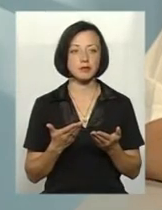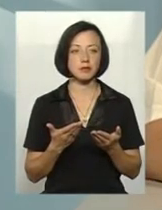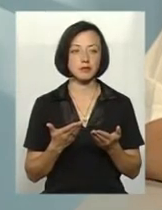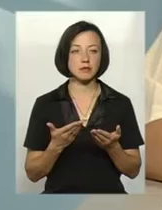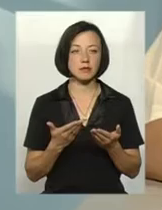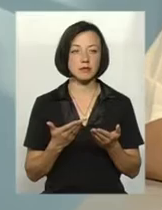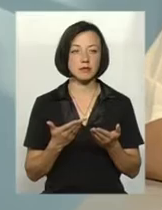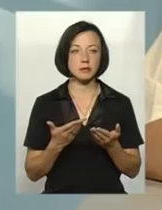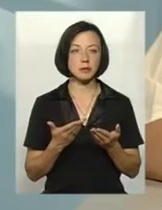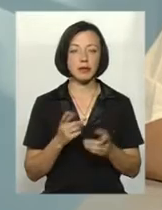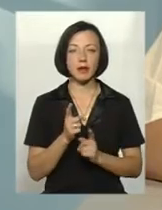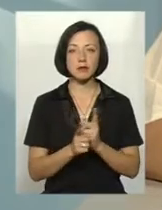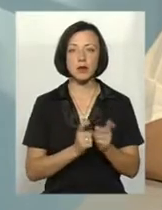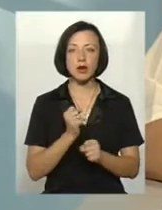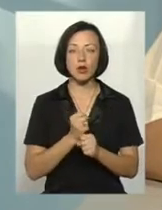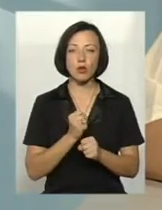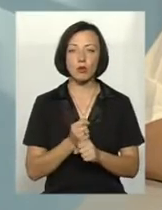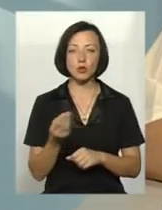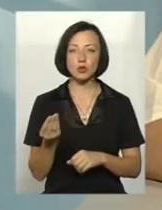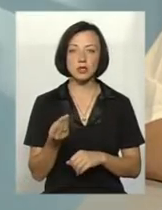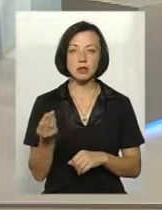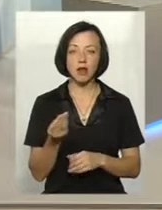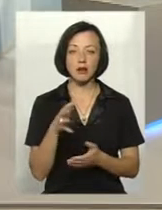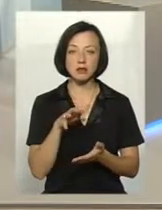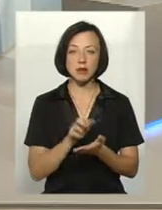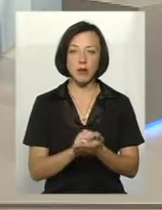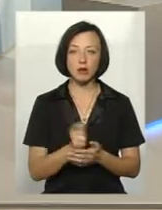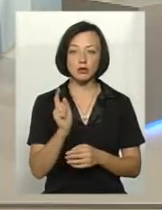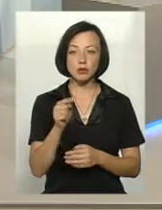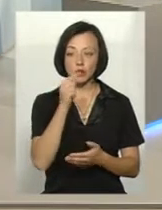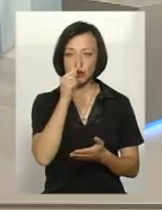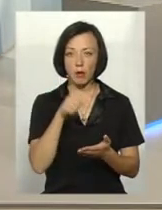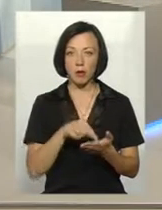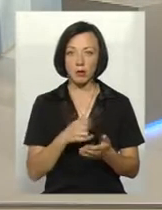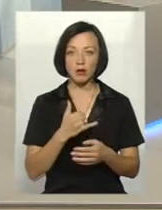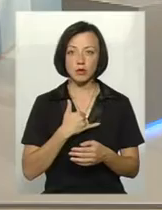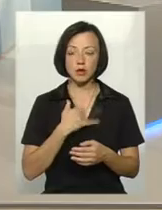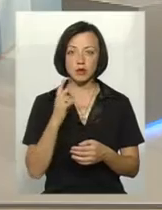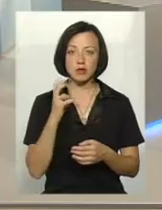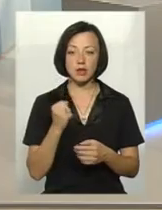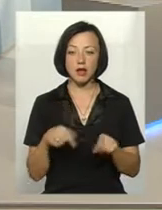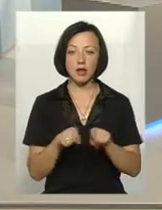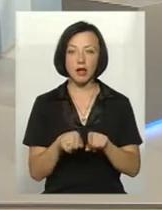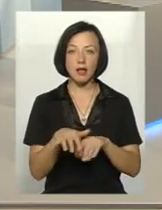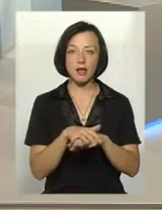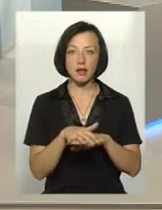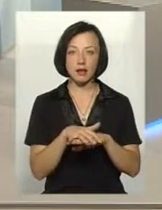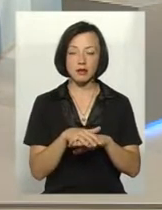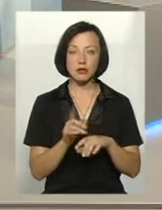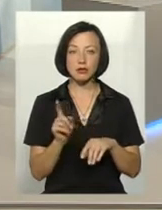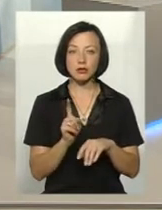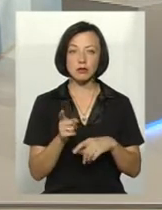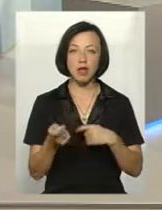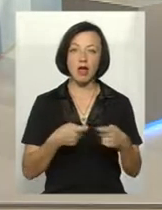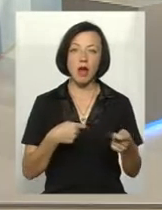зерна займається тою, що попадає в нас на такі ринки, де, от що на